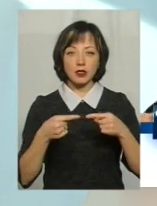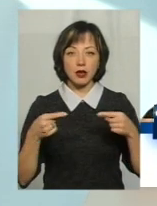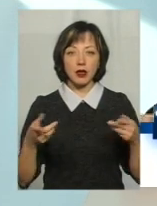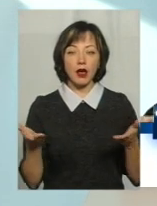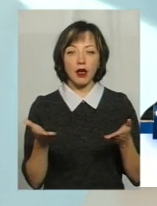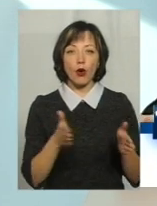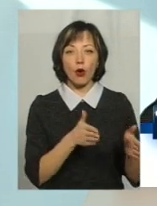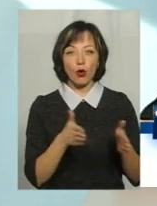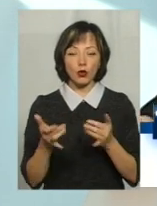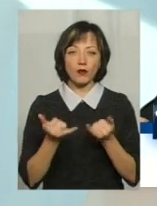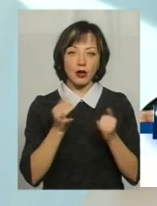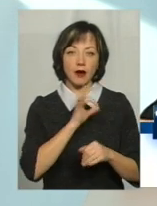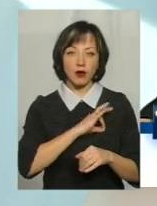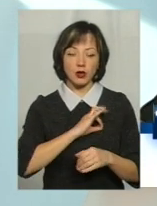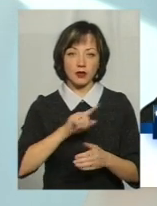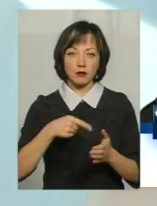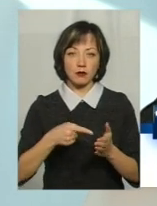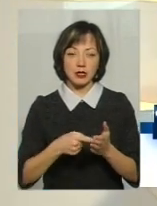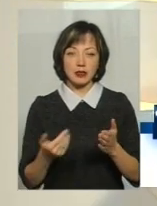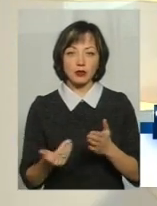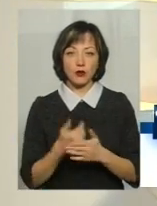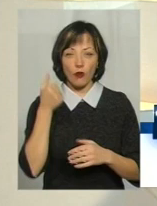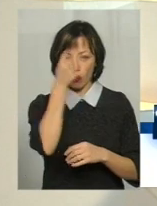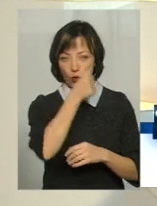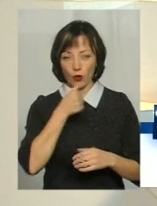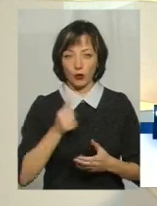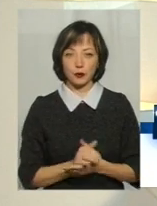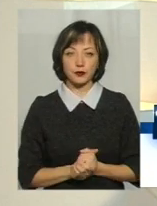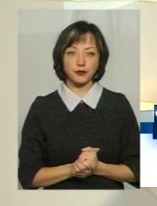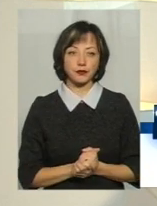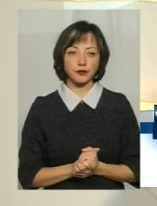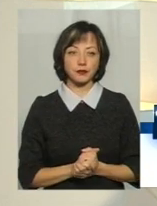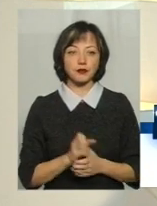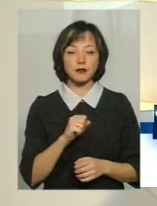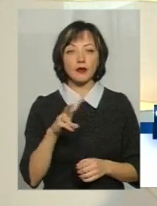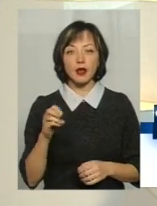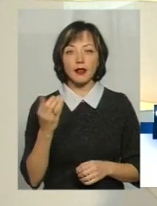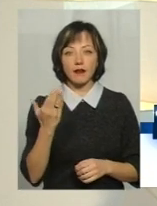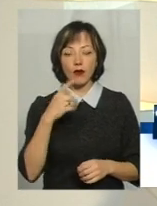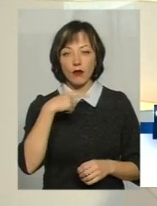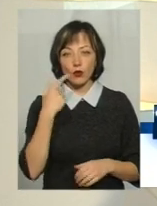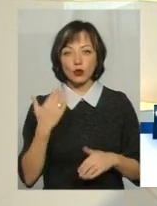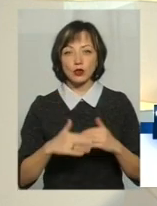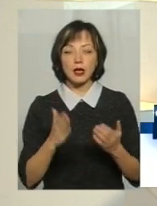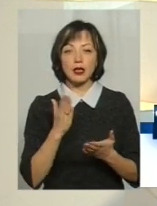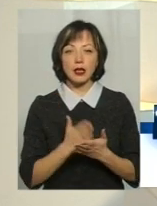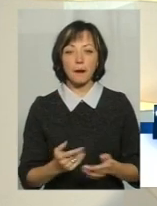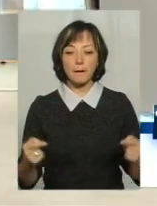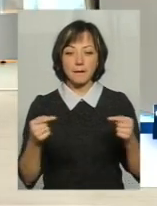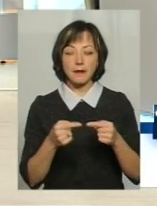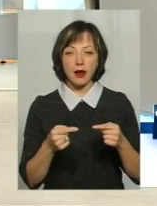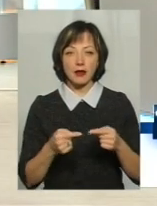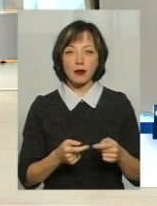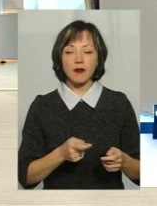готові для використання в місті з нового року. Але ж ви говорили, що вже є певний перевізник, який